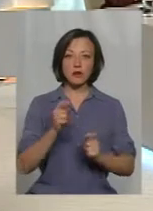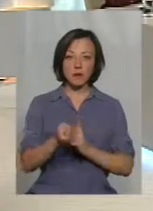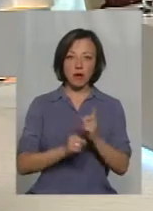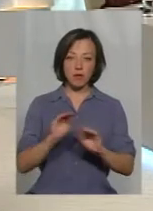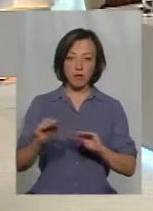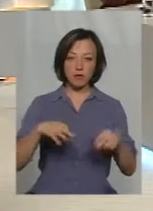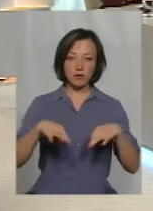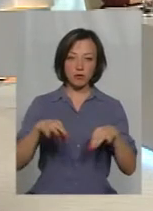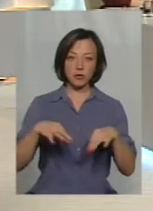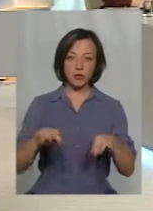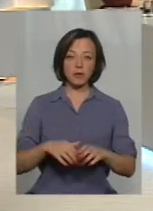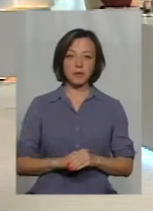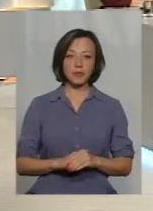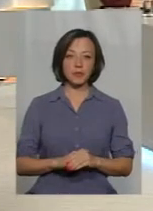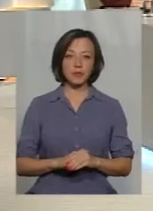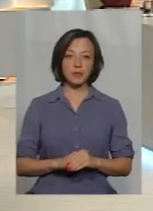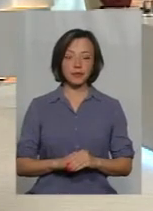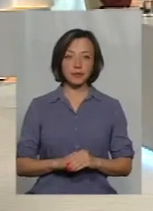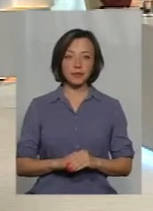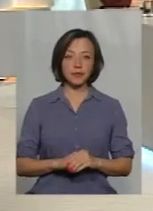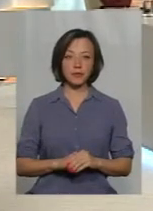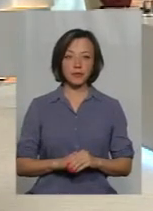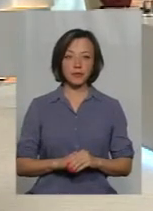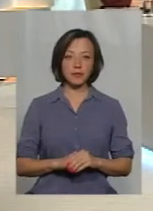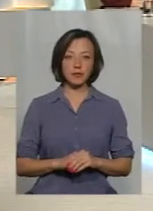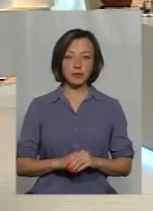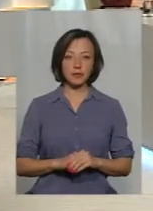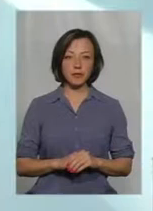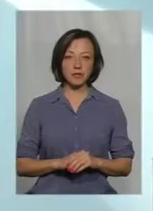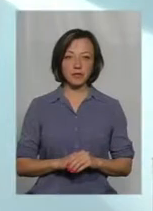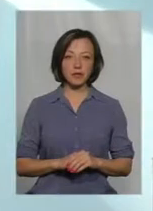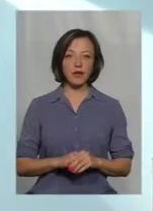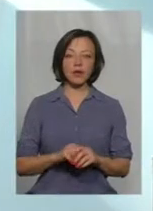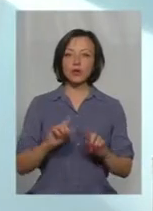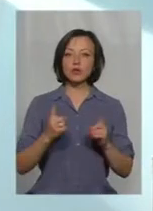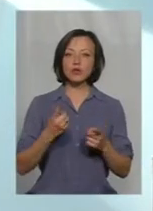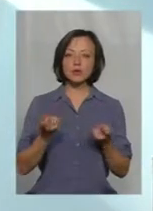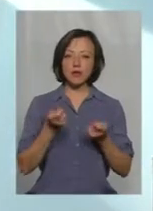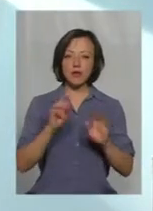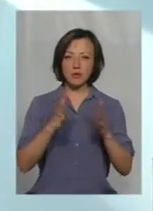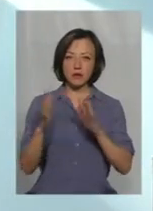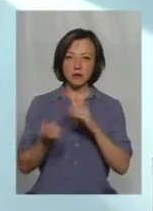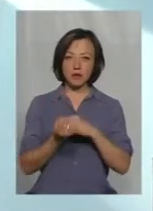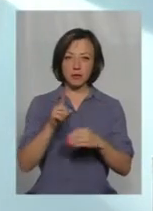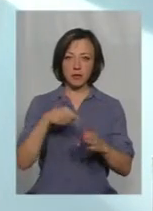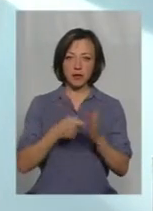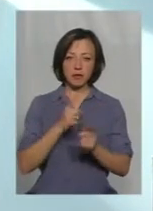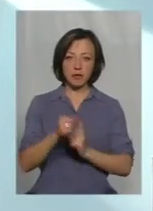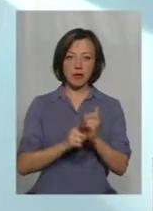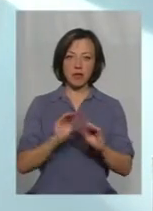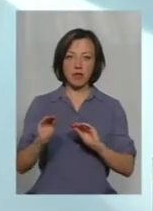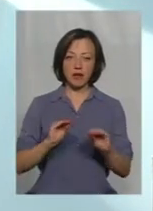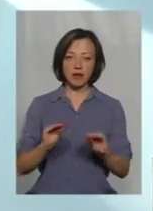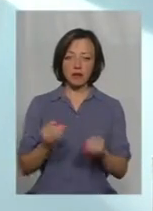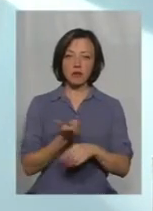автомобіль. Так. Чи є? Ви знаєте, в одиничні випадки виникали питання щодо переобладнання.